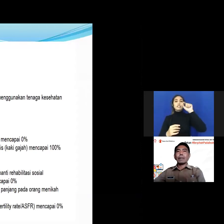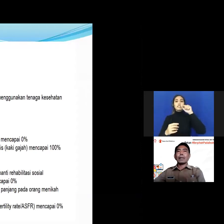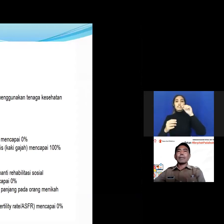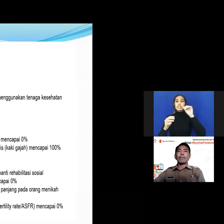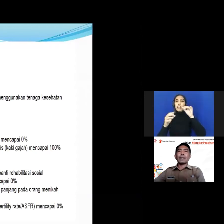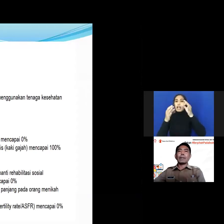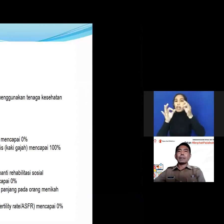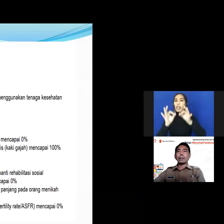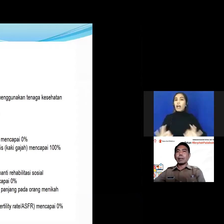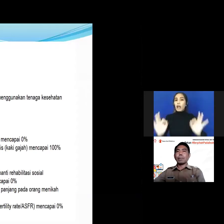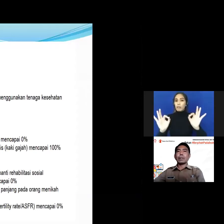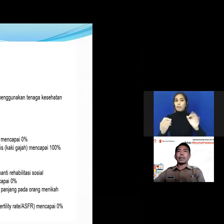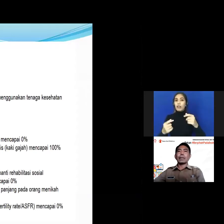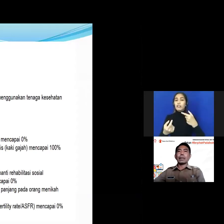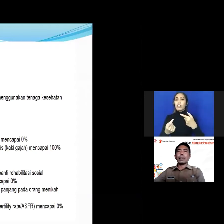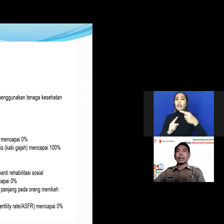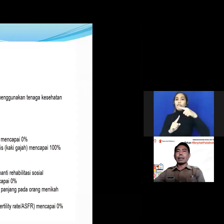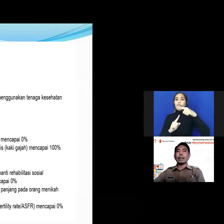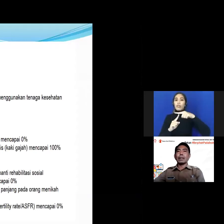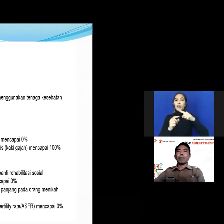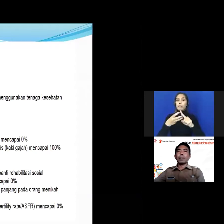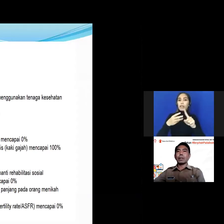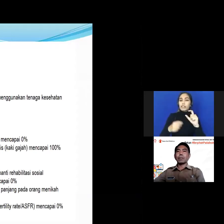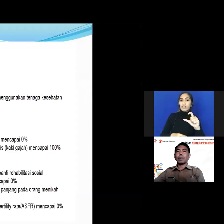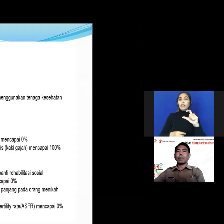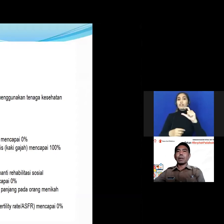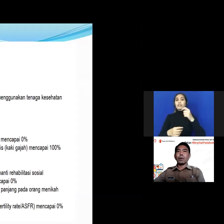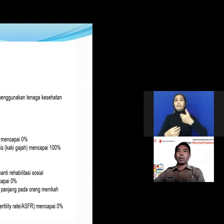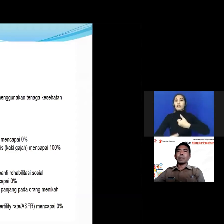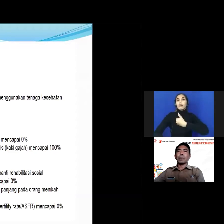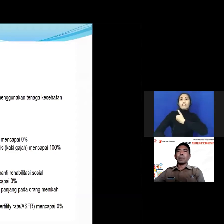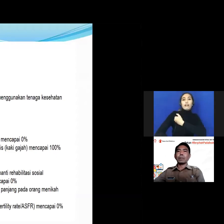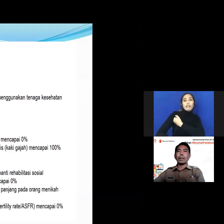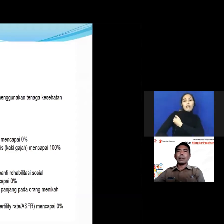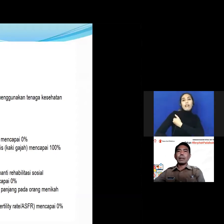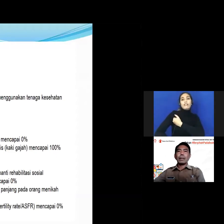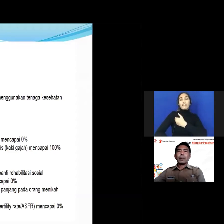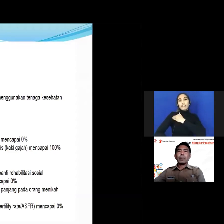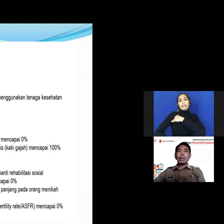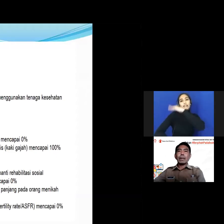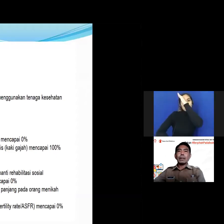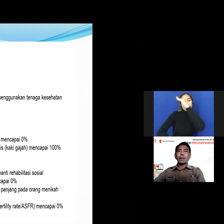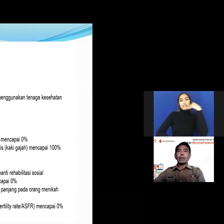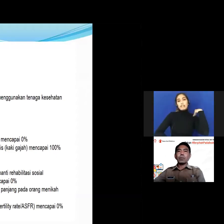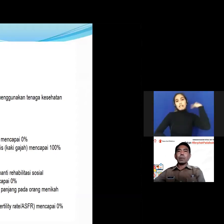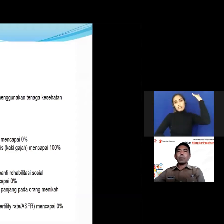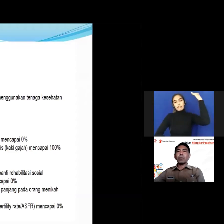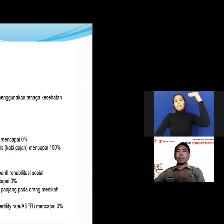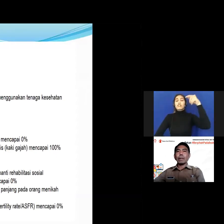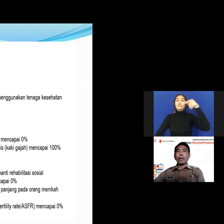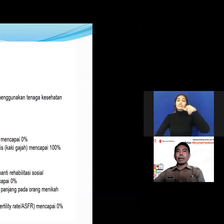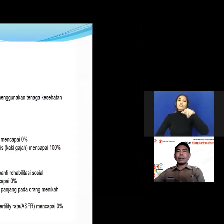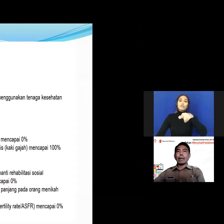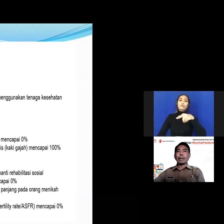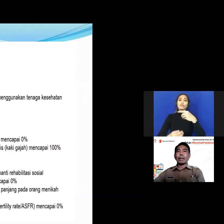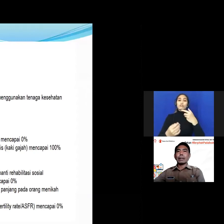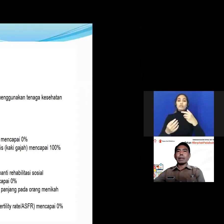prevalensi HIV TBC tekanan darah tinggi obesitas maupun narkoba mencapai 0% kemudian jumlah rumah